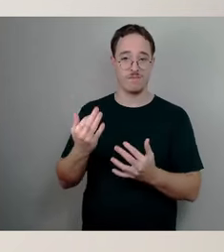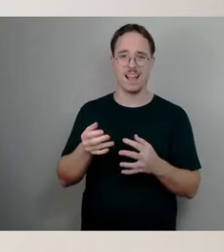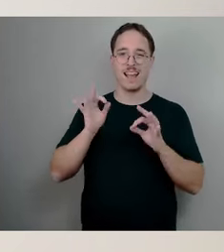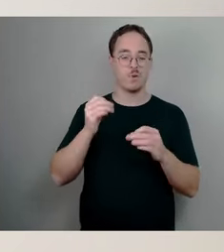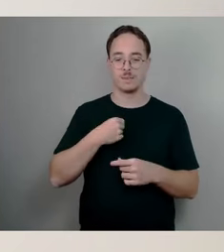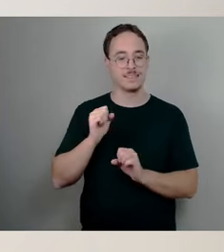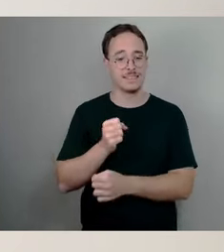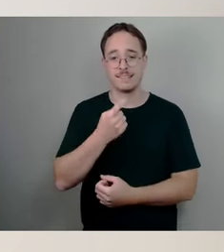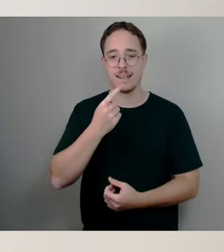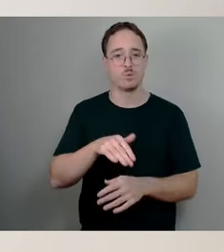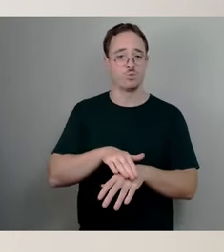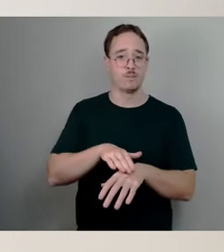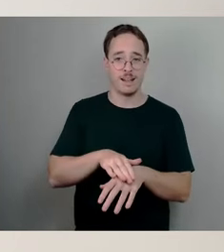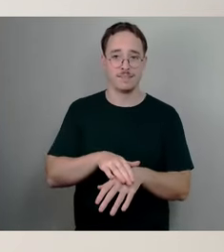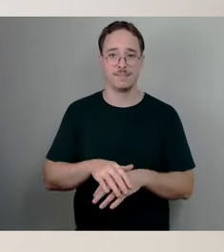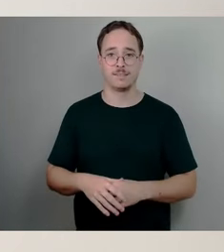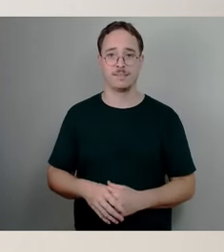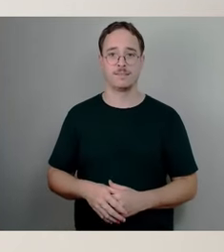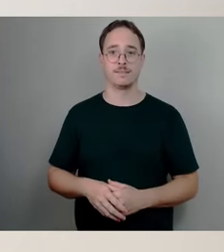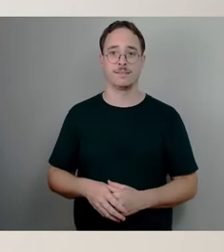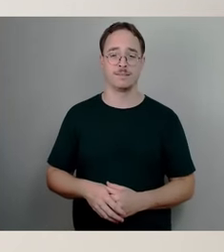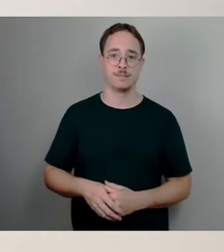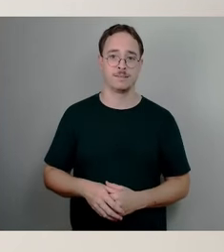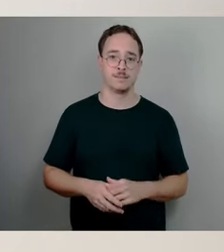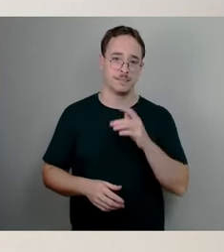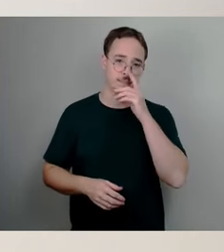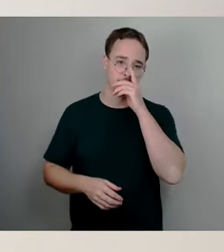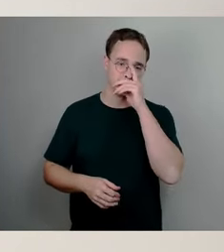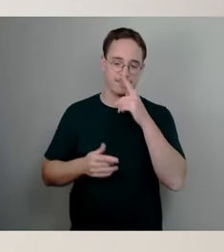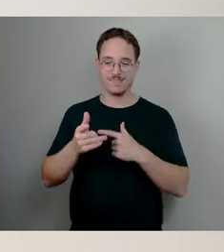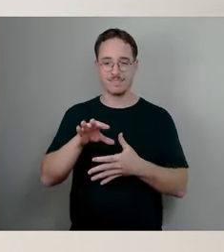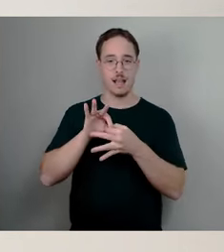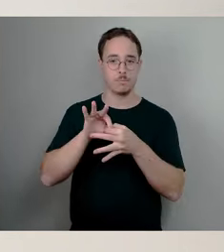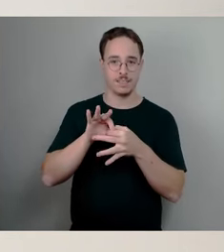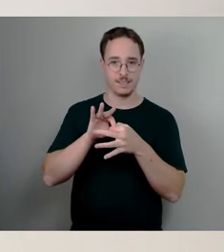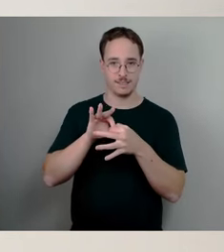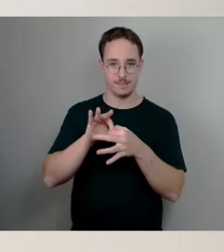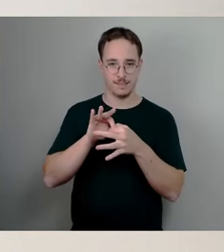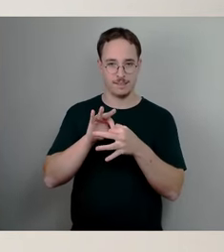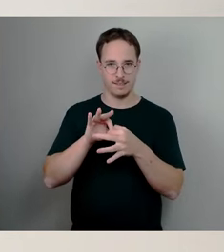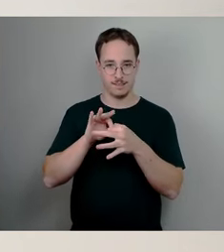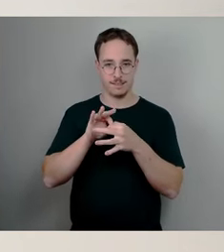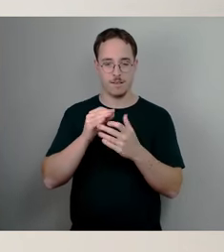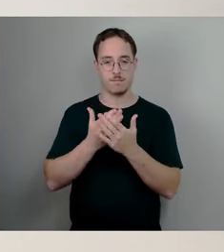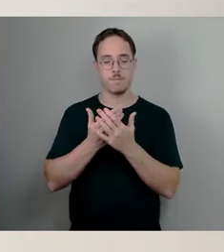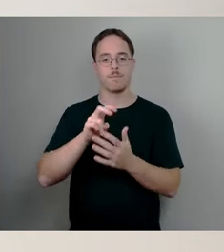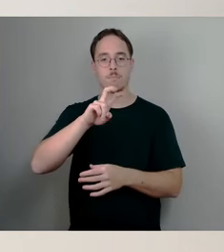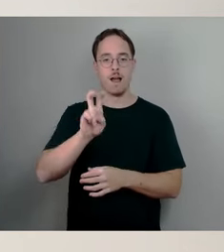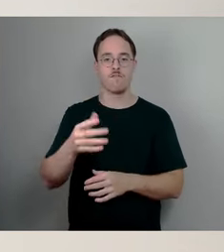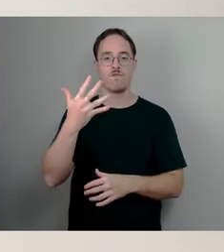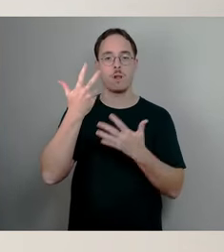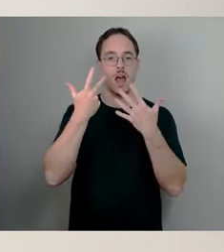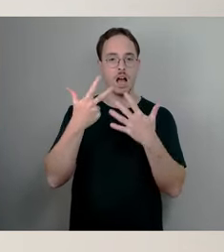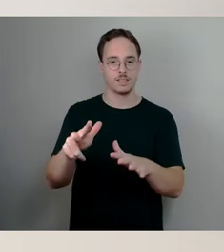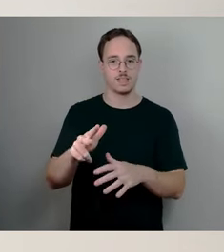die Zahl nennen, richtet sich nach § 85 SGB